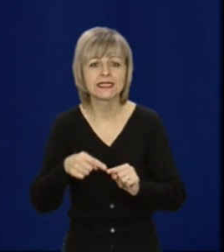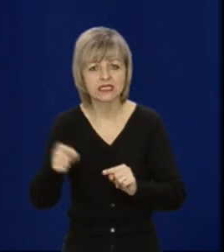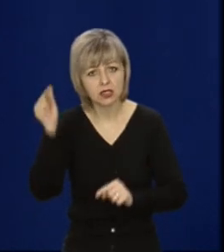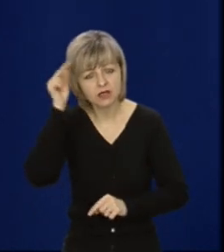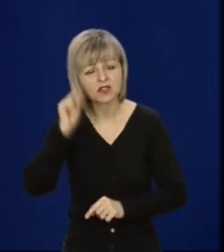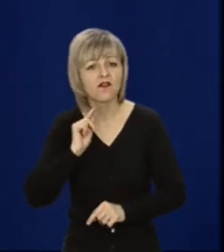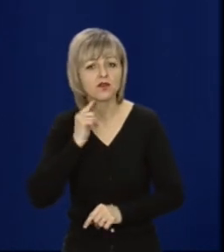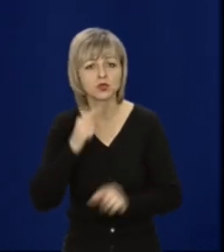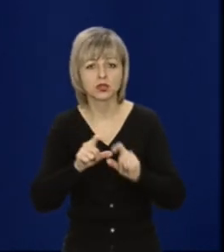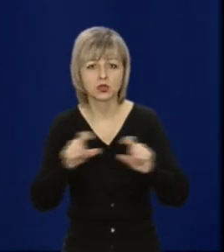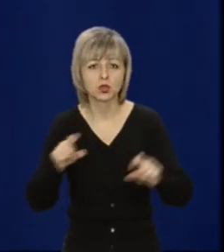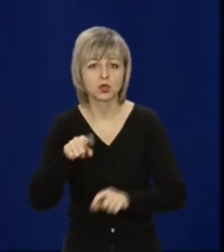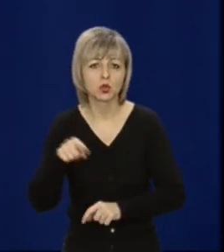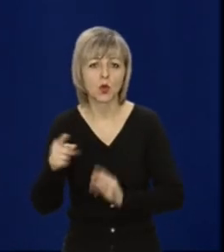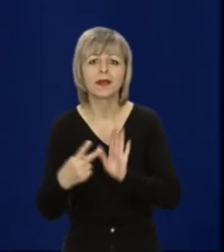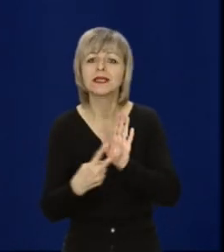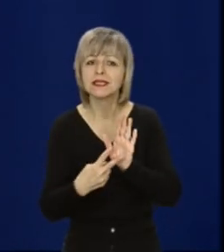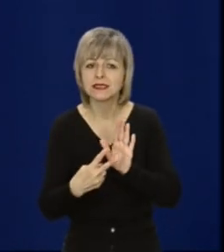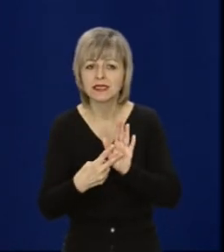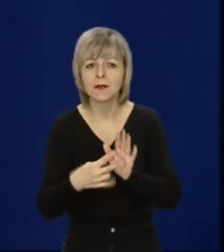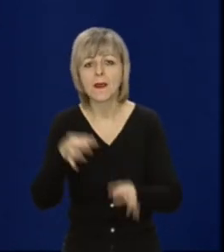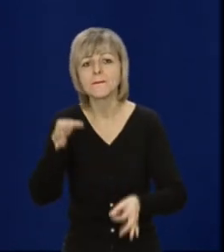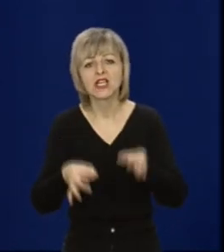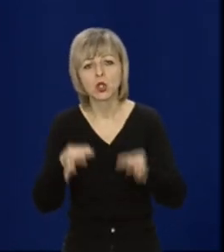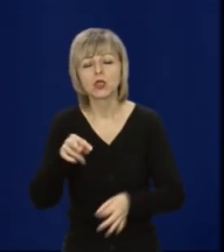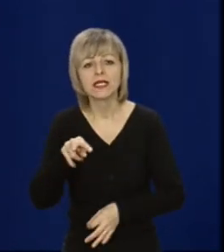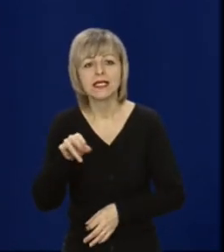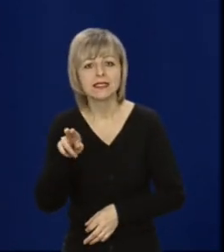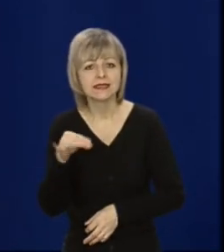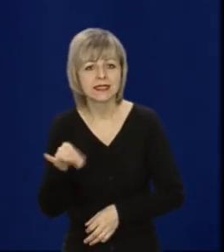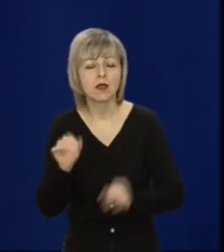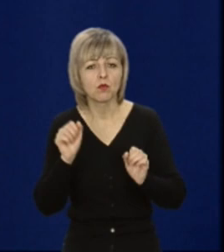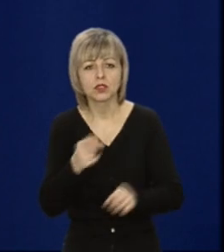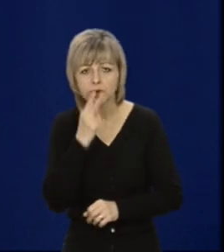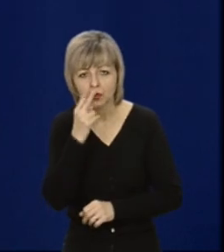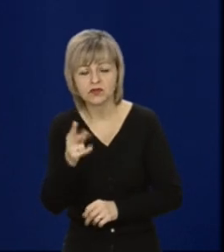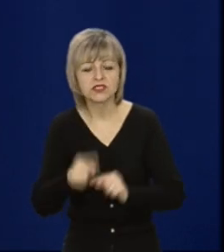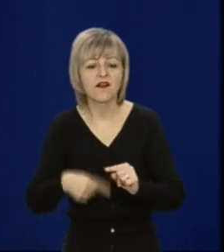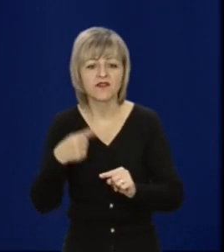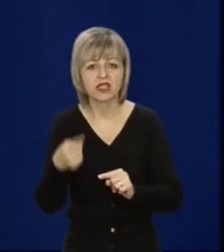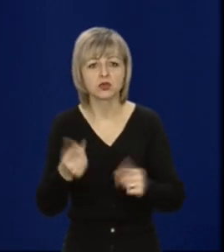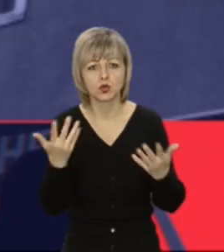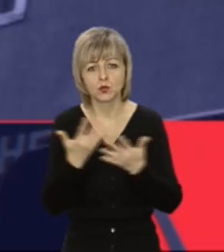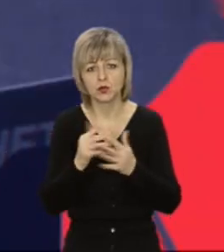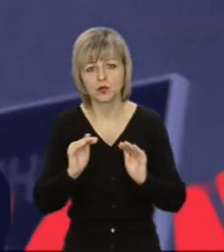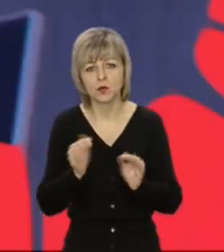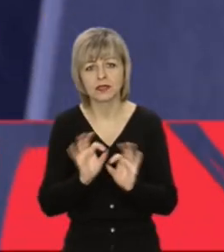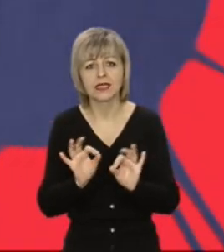навчання у Луцькому НВК номер 7 природничий ліцей, маємо нагоду переглянути у наступному матеріалі.